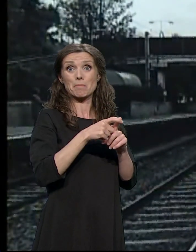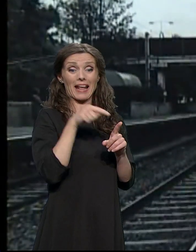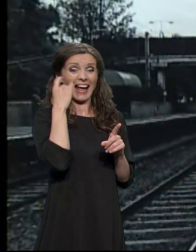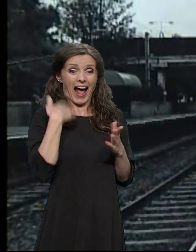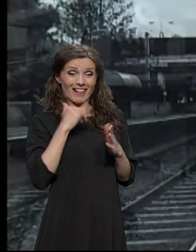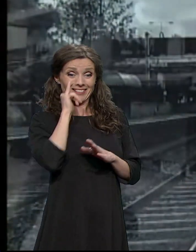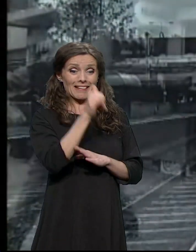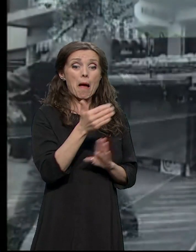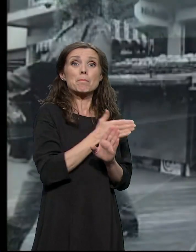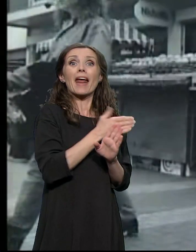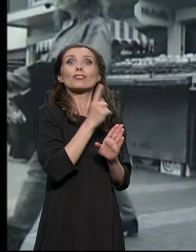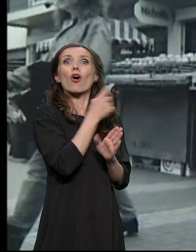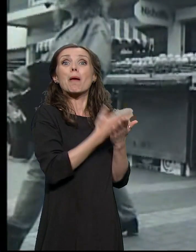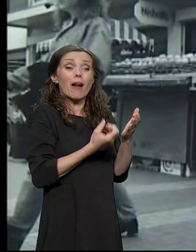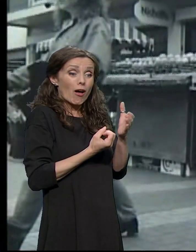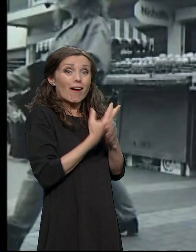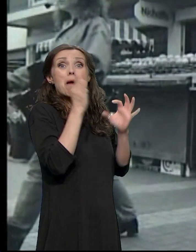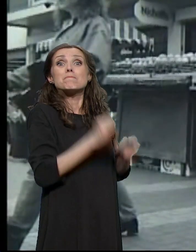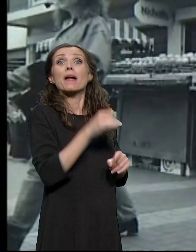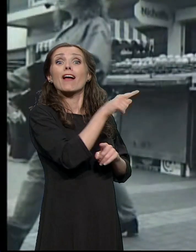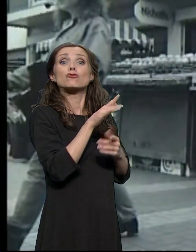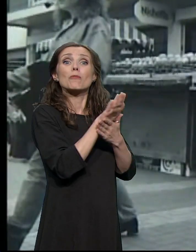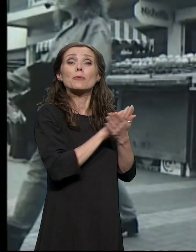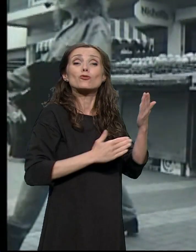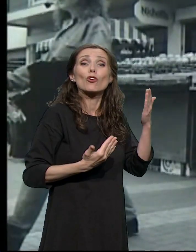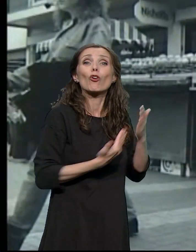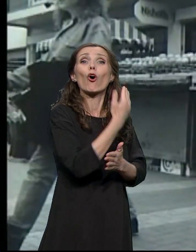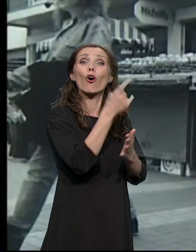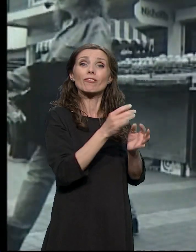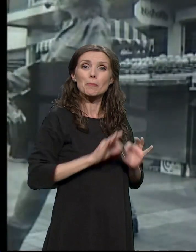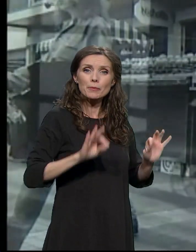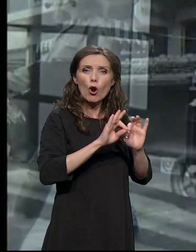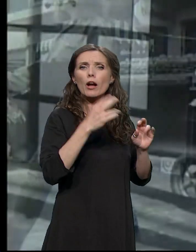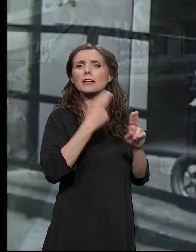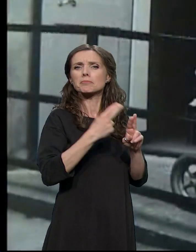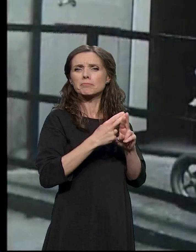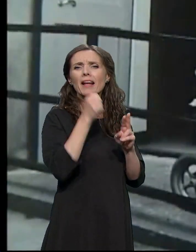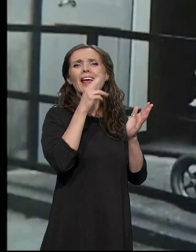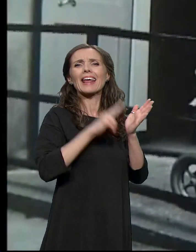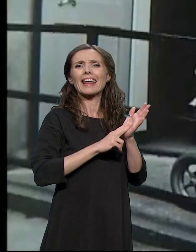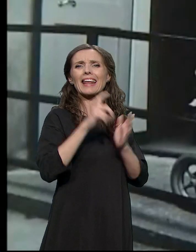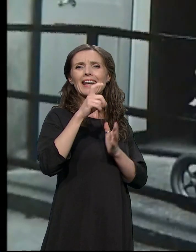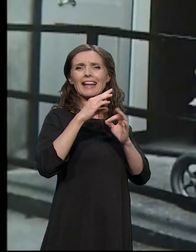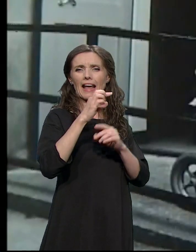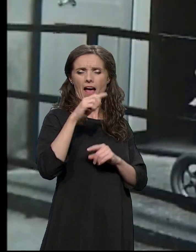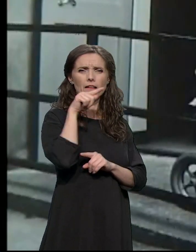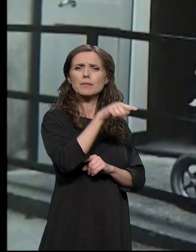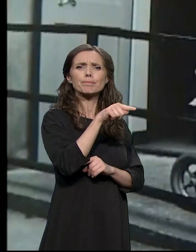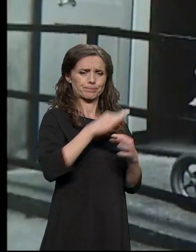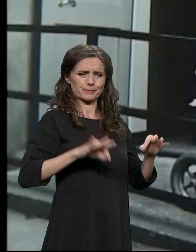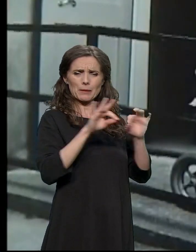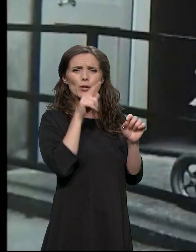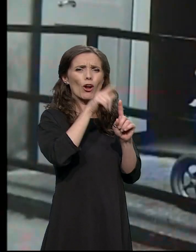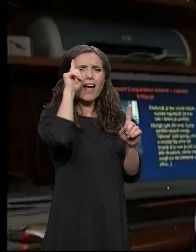meseci, započinjao je svoj novi projekat pod nazivom InCare, koji je imao za cilj da